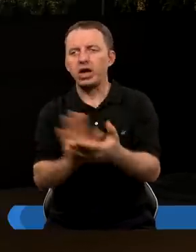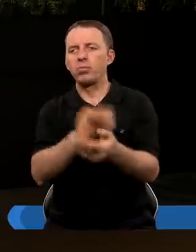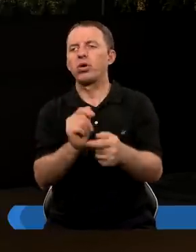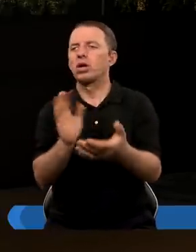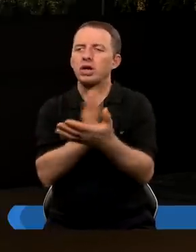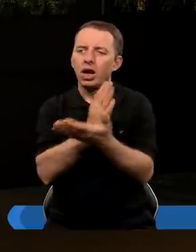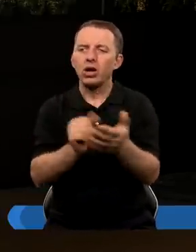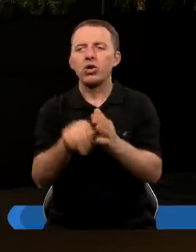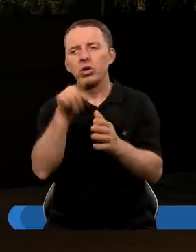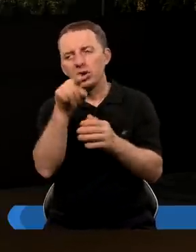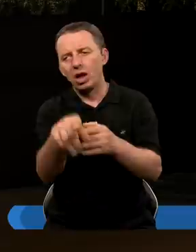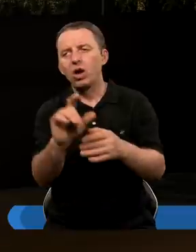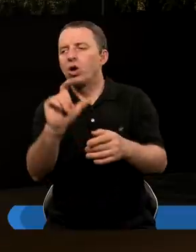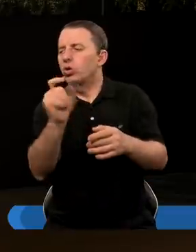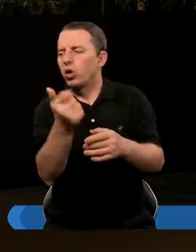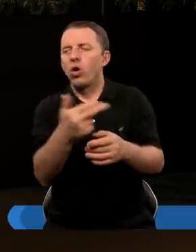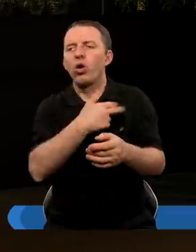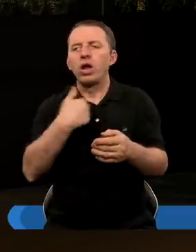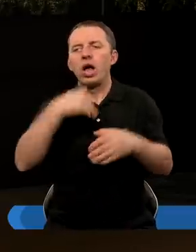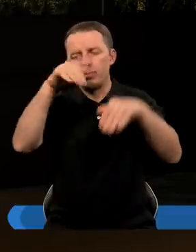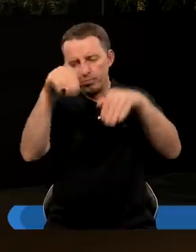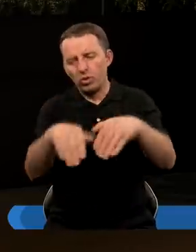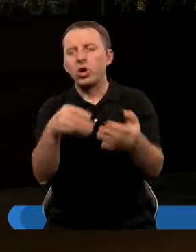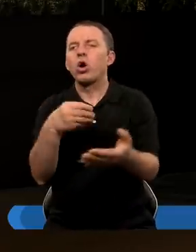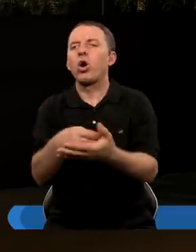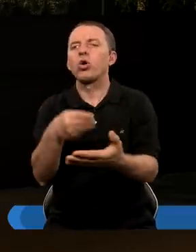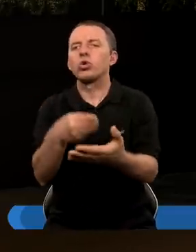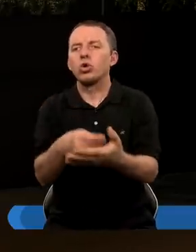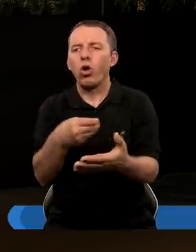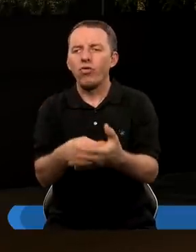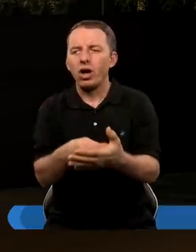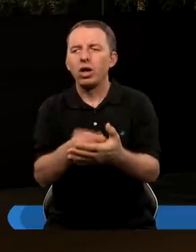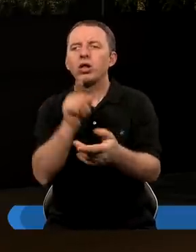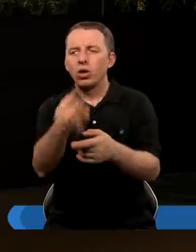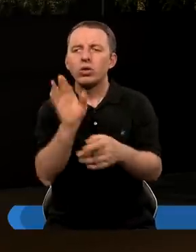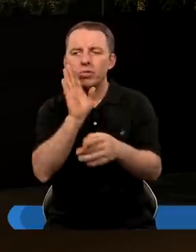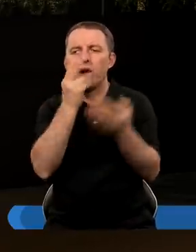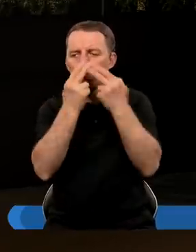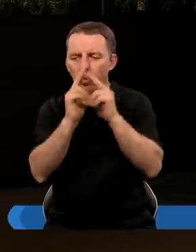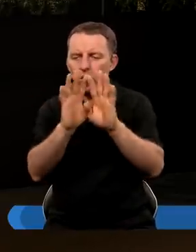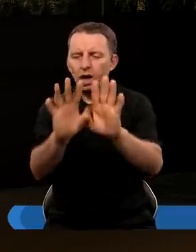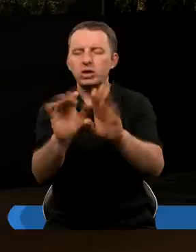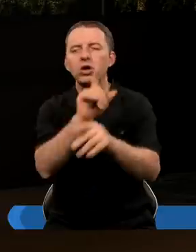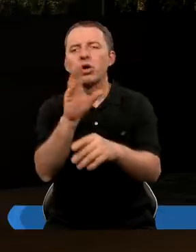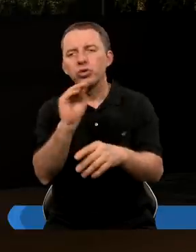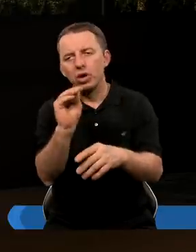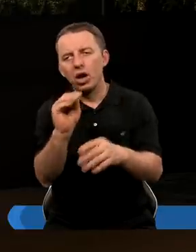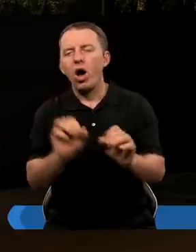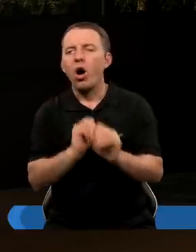I niezależnie od tego, co nas może kosztować. I tak samo właśnie pokazane jest, że